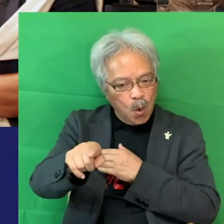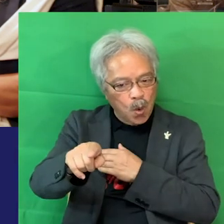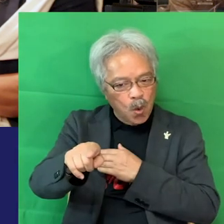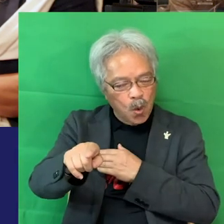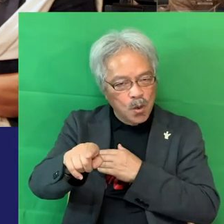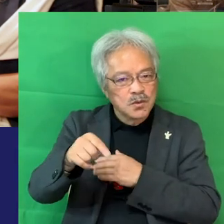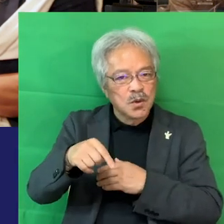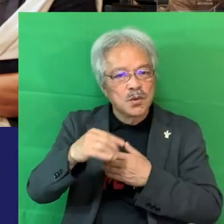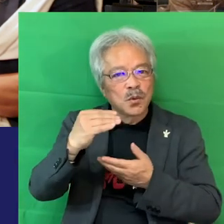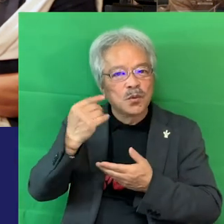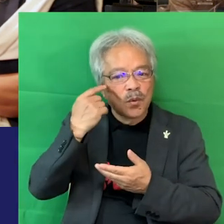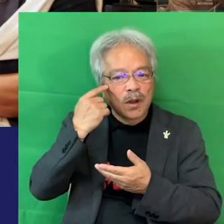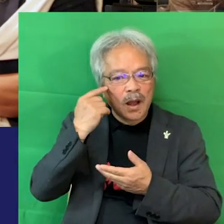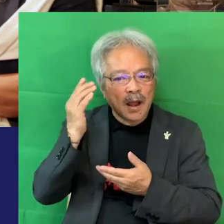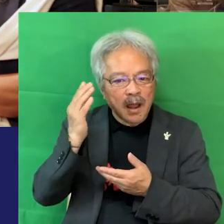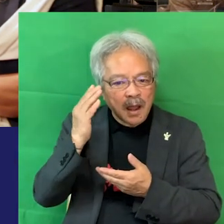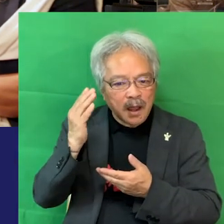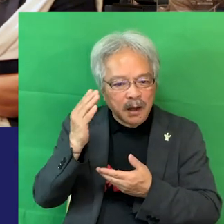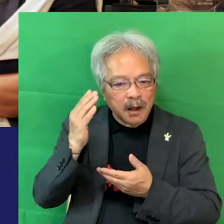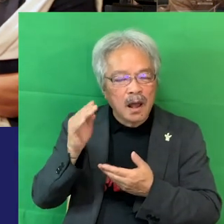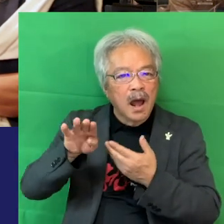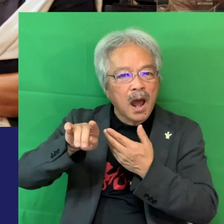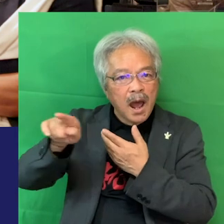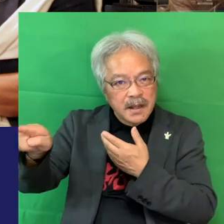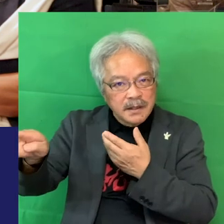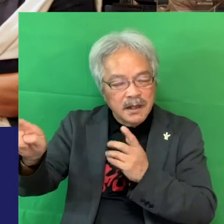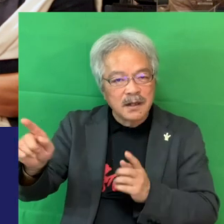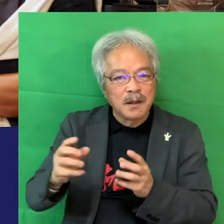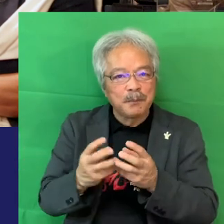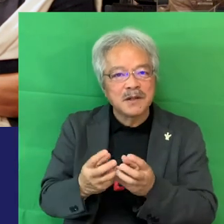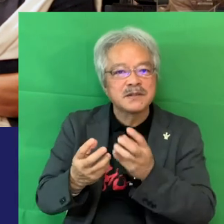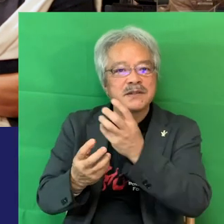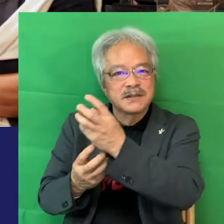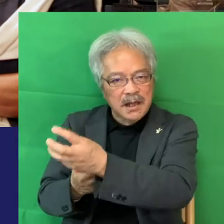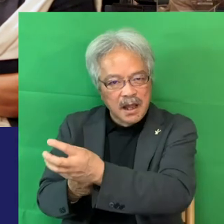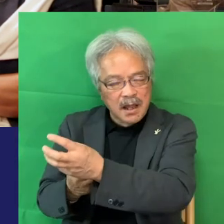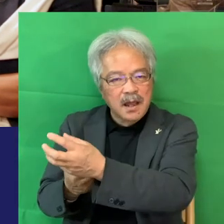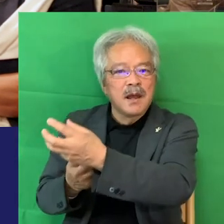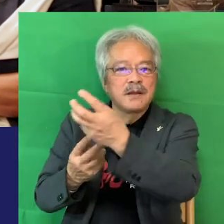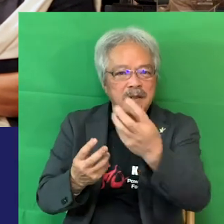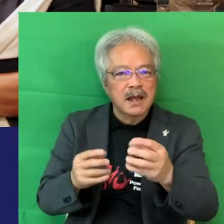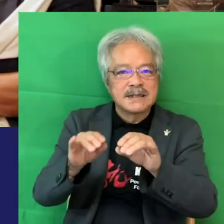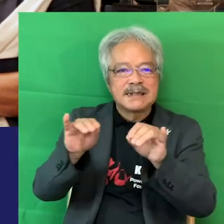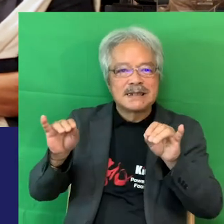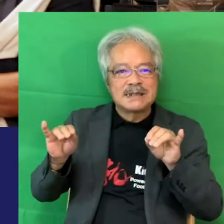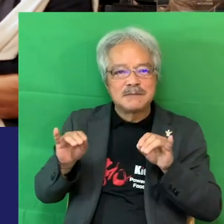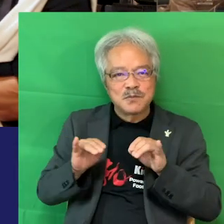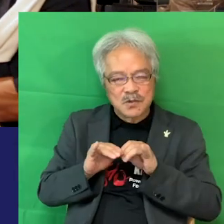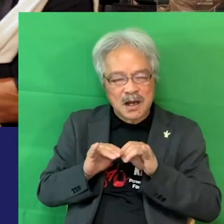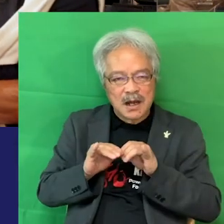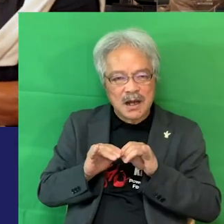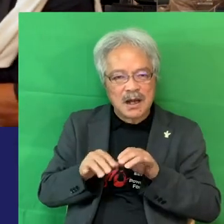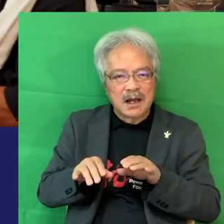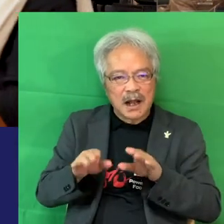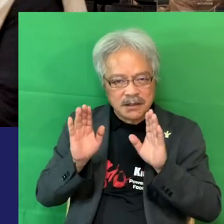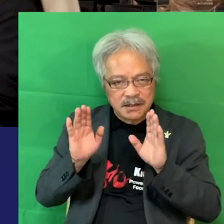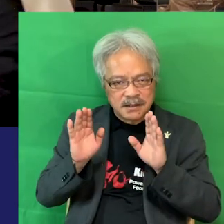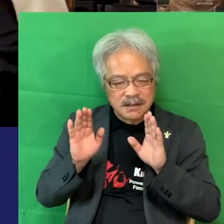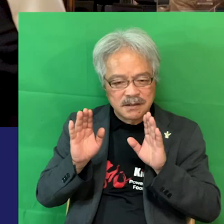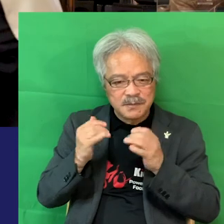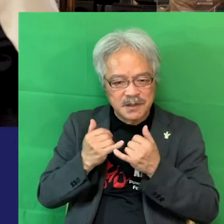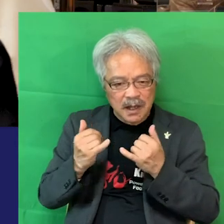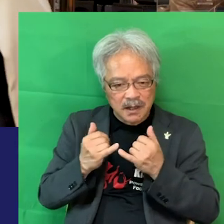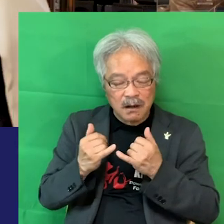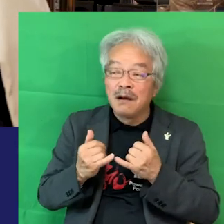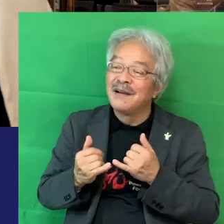そういうことを考えない相手にパスをしてチームが得点になるようにというそういうようなことは優しい